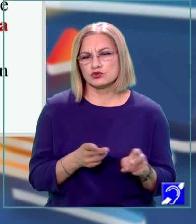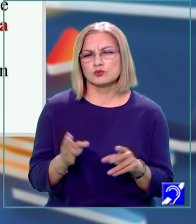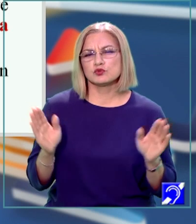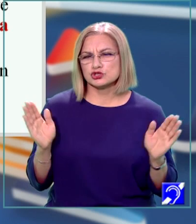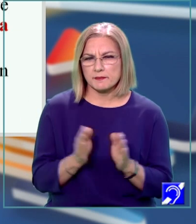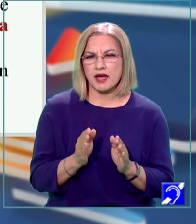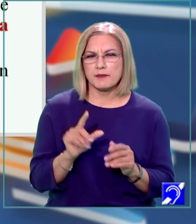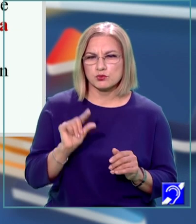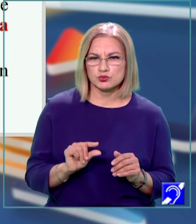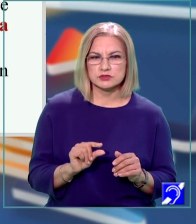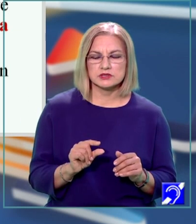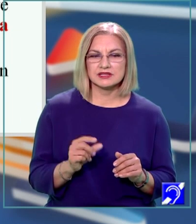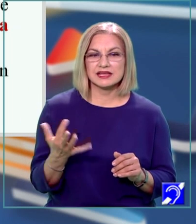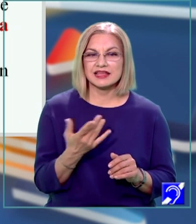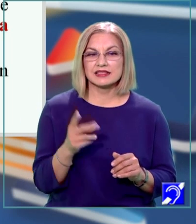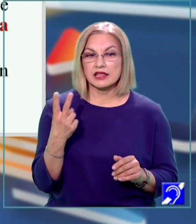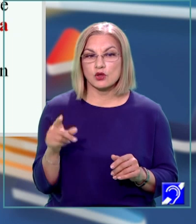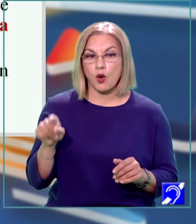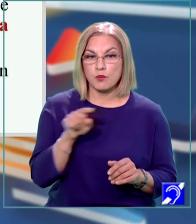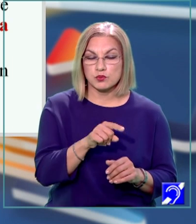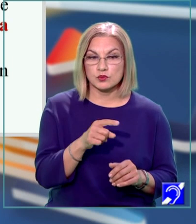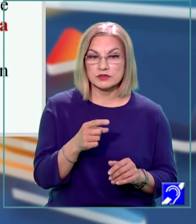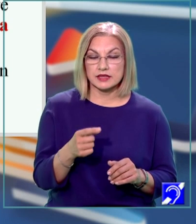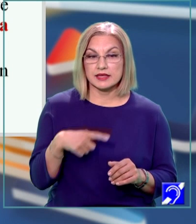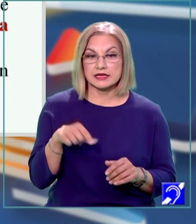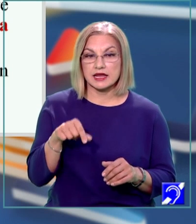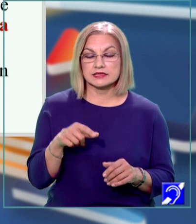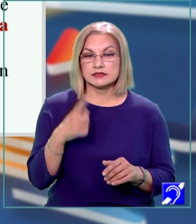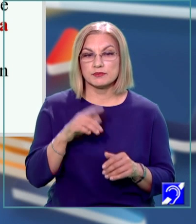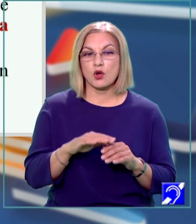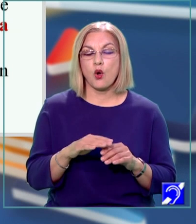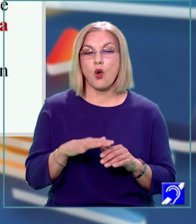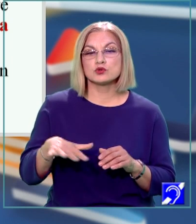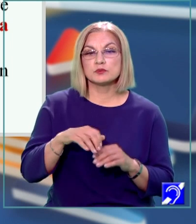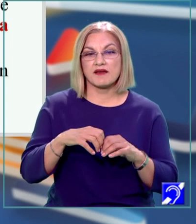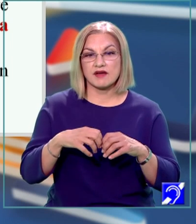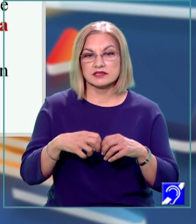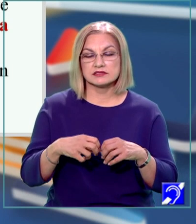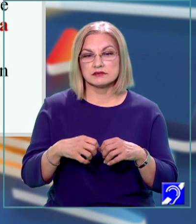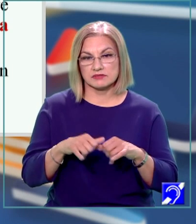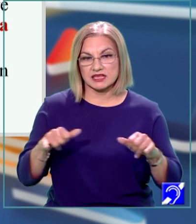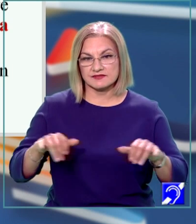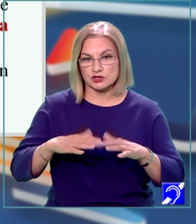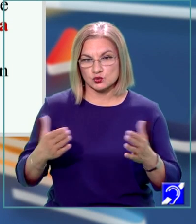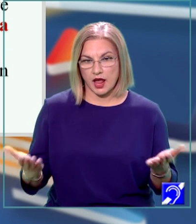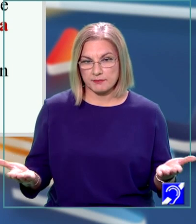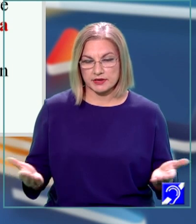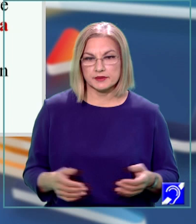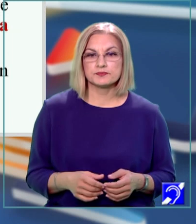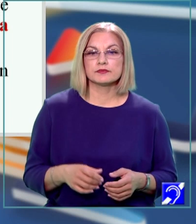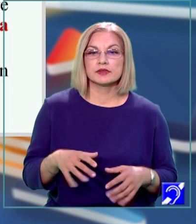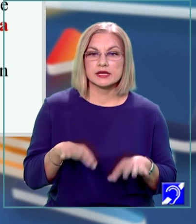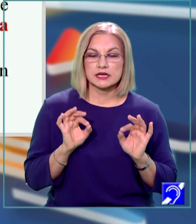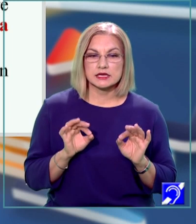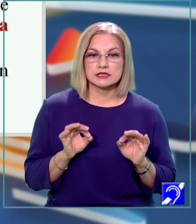două puncte situate pe o suprafață desfășurabilă, ne vom folosi în rezolvare de